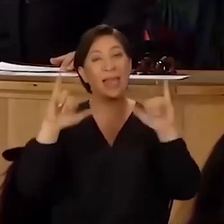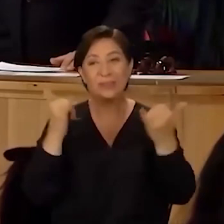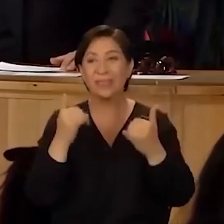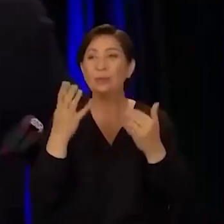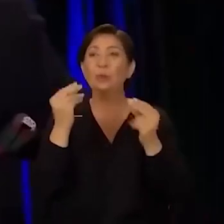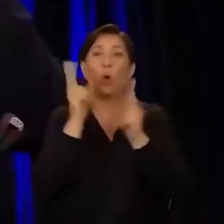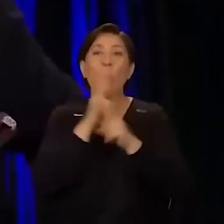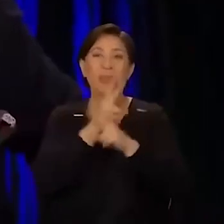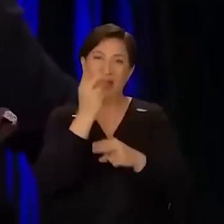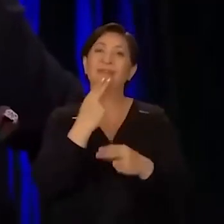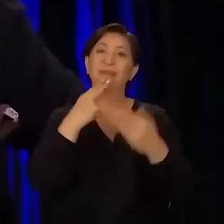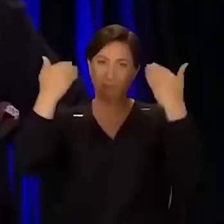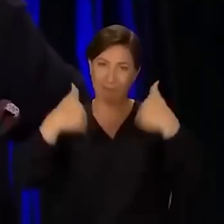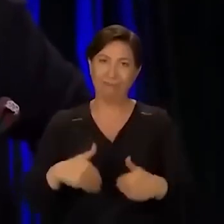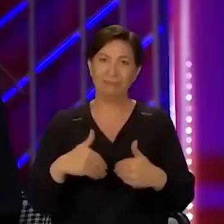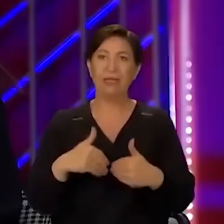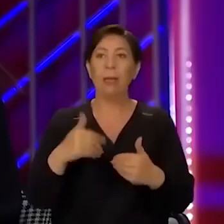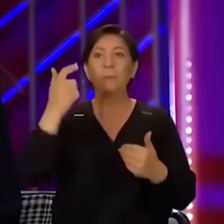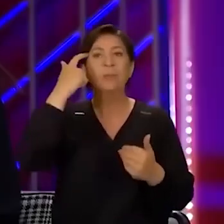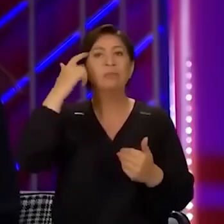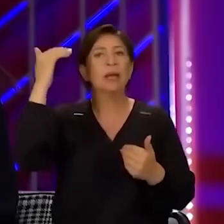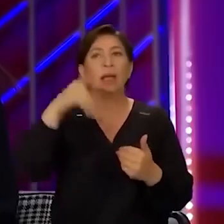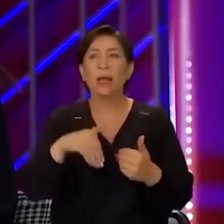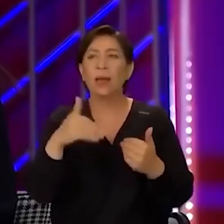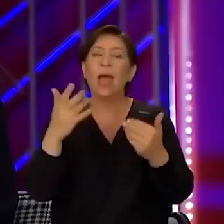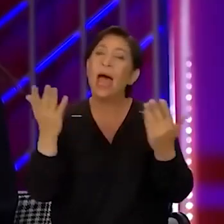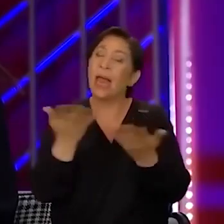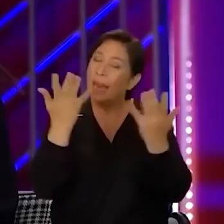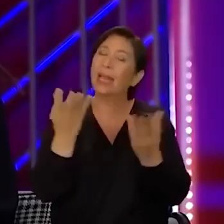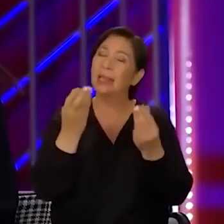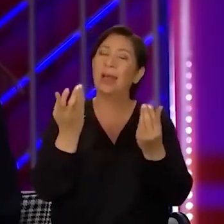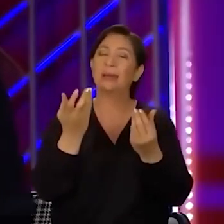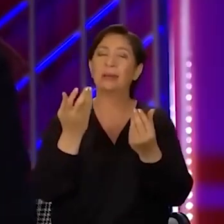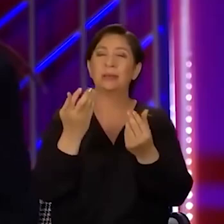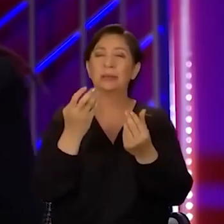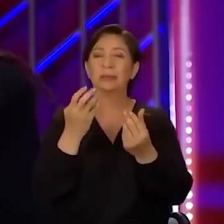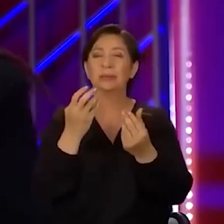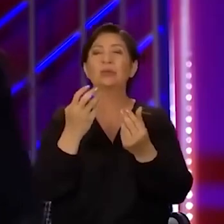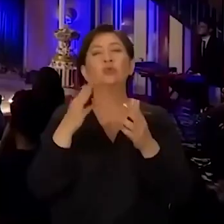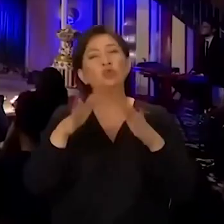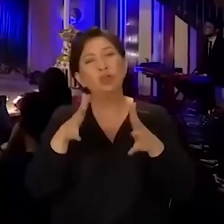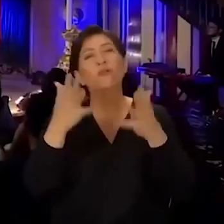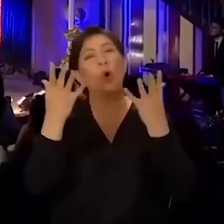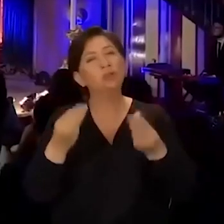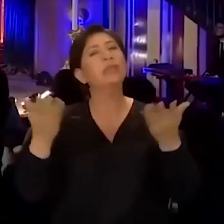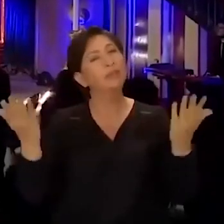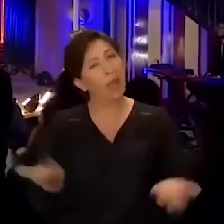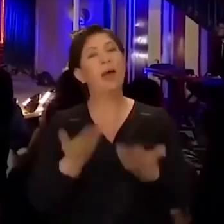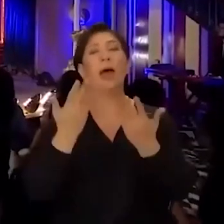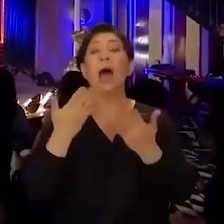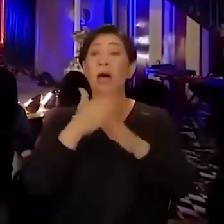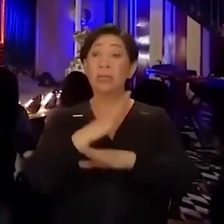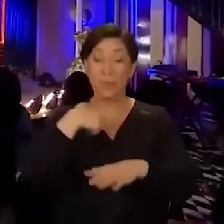komik bir kadınım. Başıma gelenler her ne kadar tuhaf şeyler olsa da